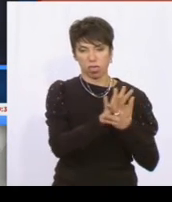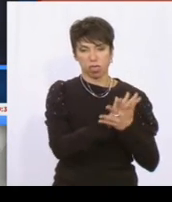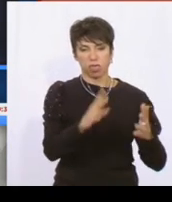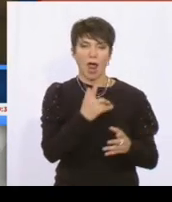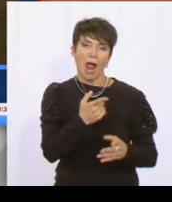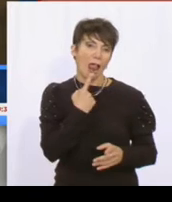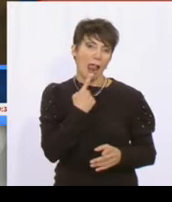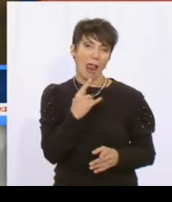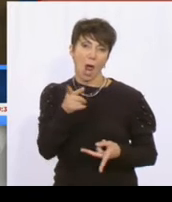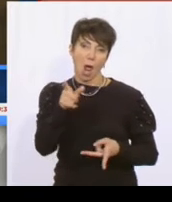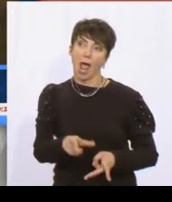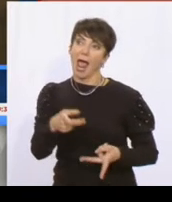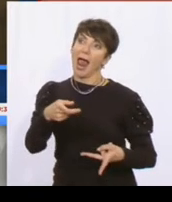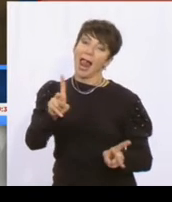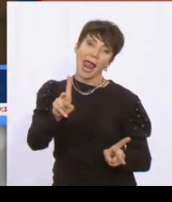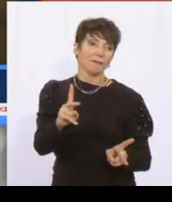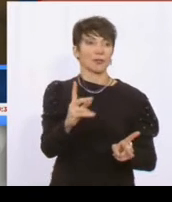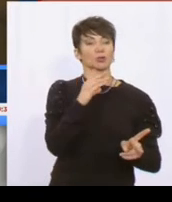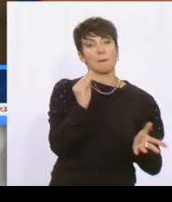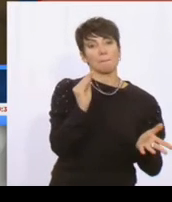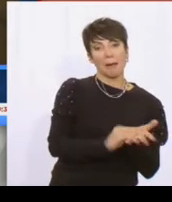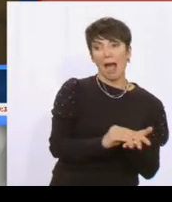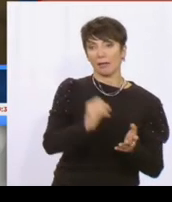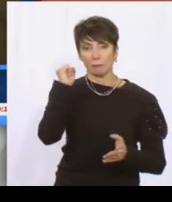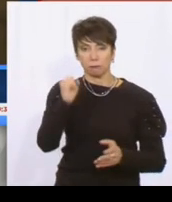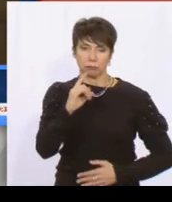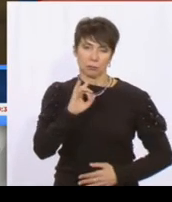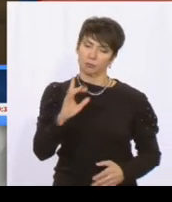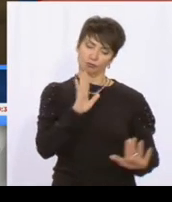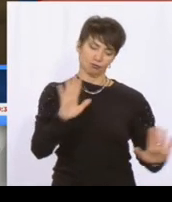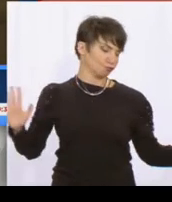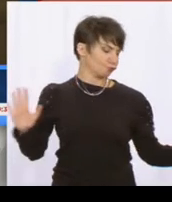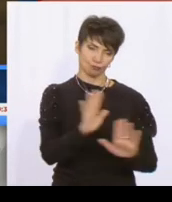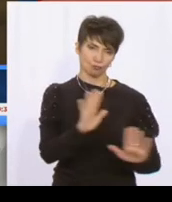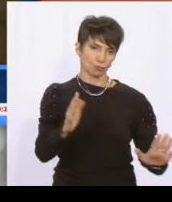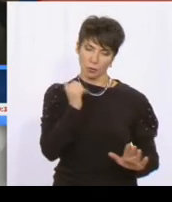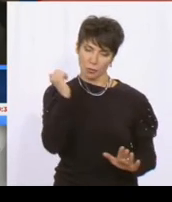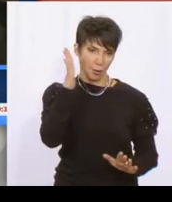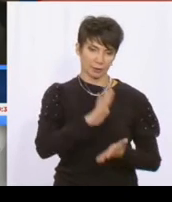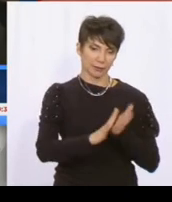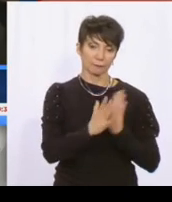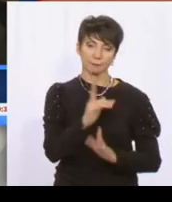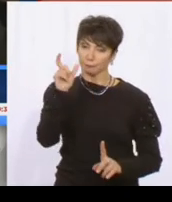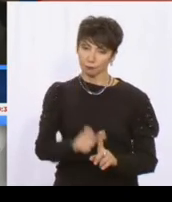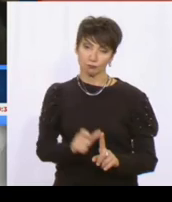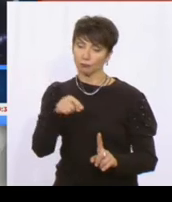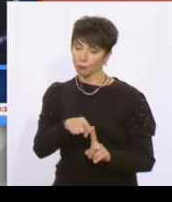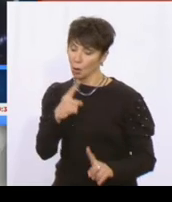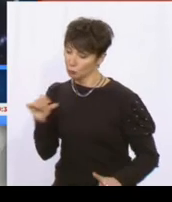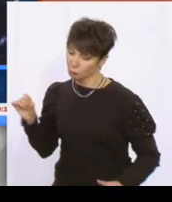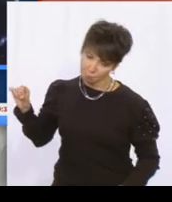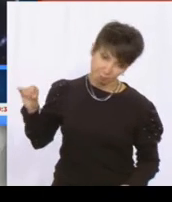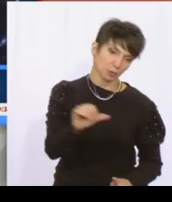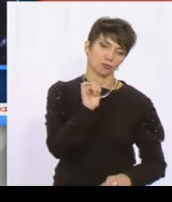ελεύθερος, δεν πρόκειται να διαπράξει νέα εγκλήματα. Επιστρέφει, λοιπόν, στην φυλακή, παραδόθηκε, όπως μας είπε ο δικηγόρος του,